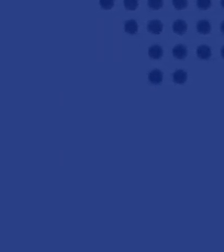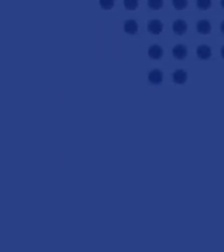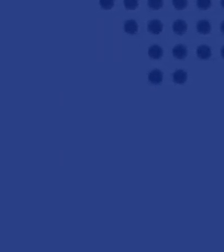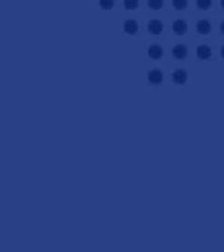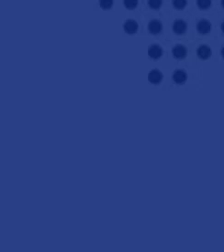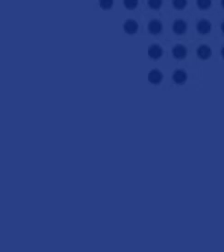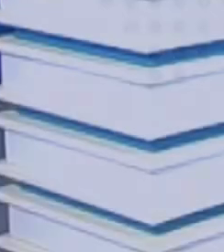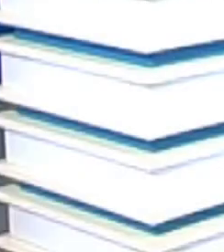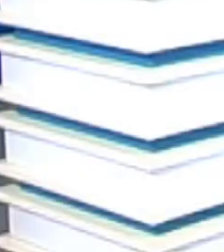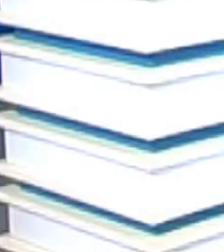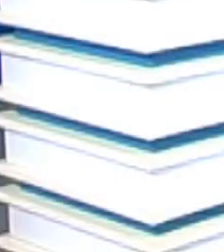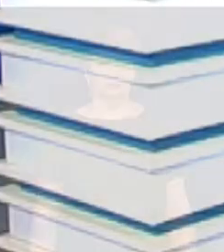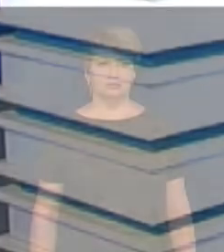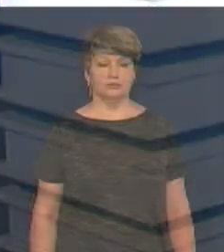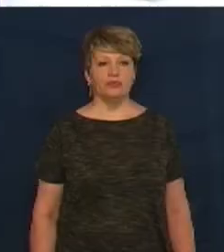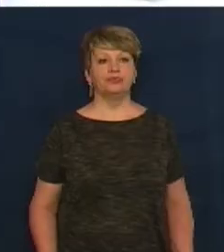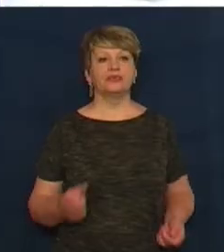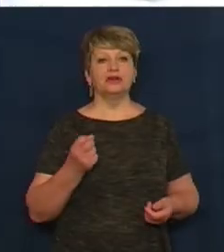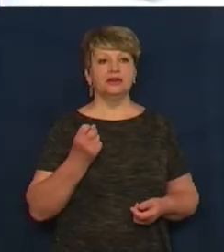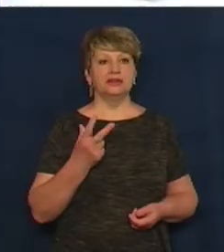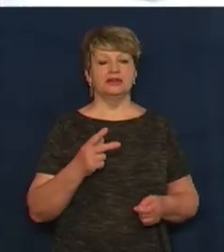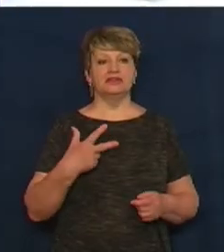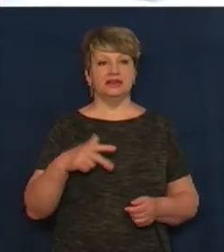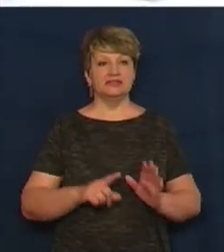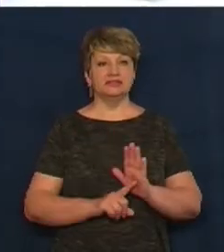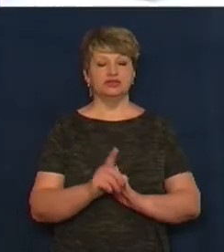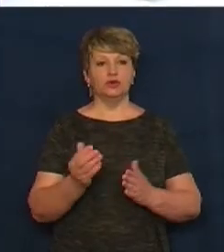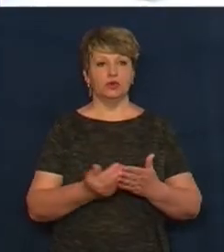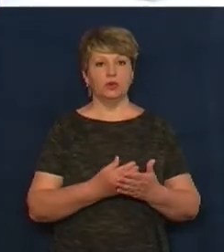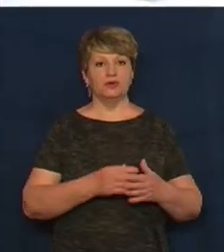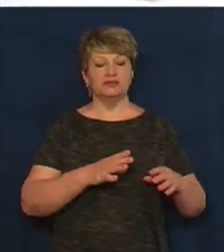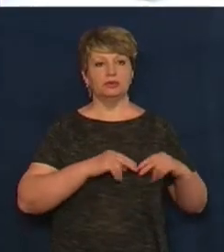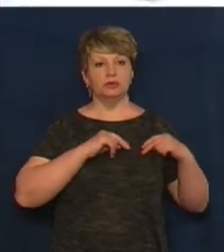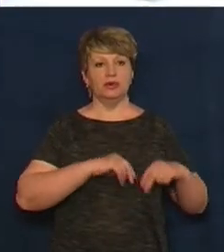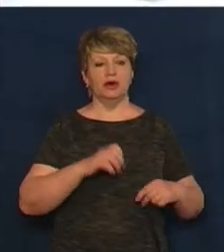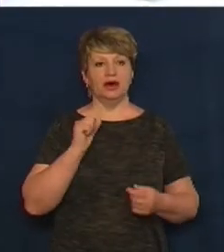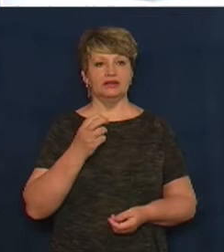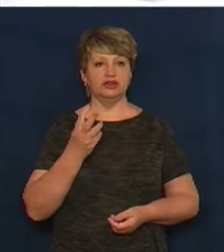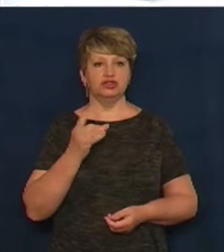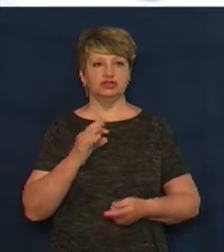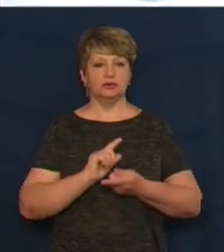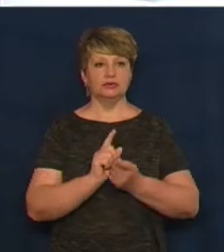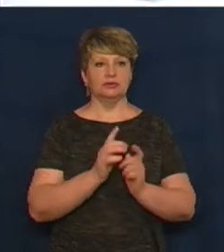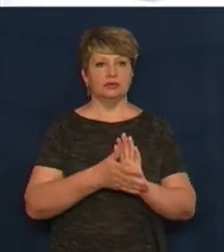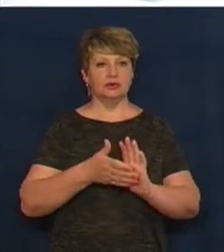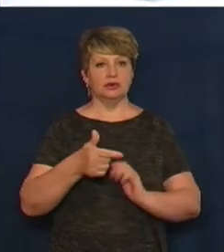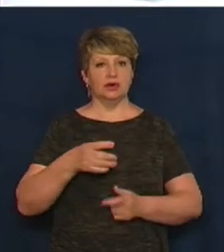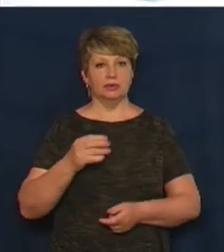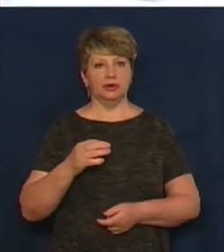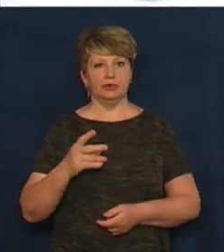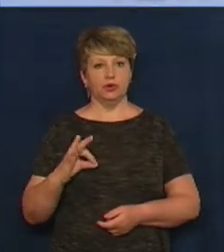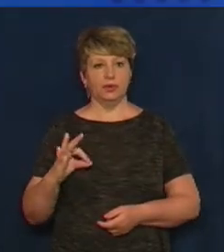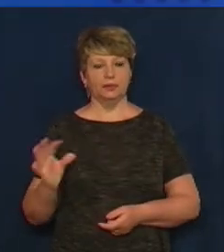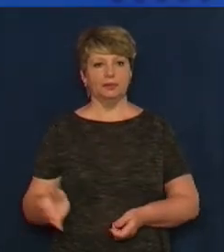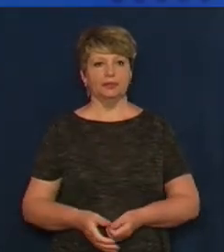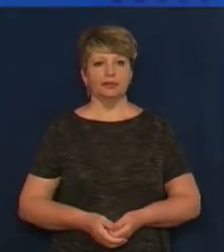Музика 13.30, час новини на каналі «Я Черкаси» у студії Анна Іщенко, мовою жестів Галина Абраменко.